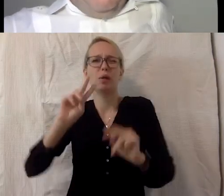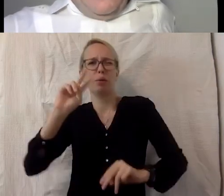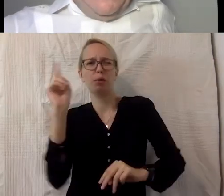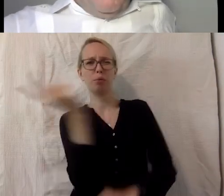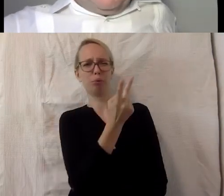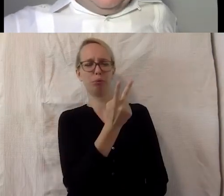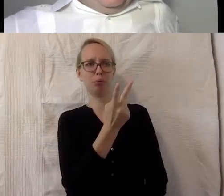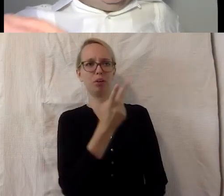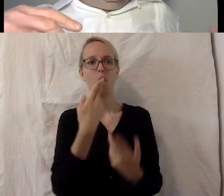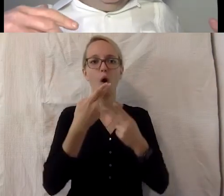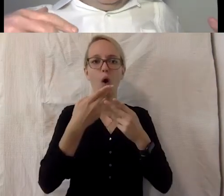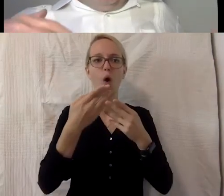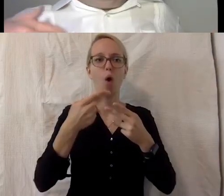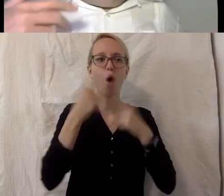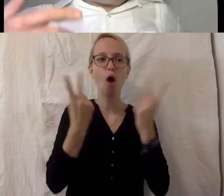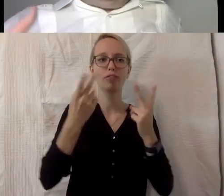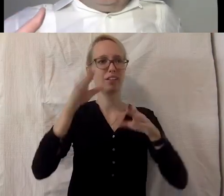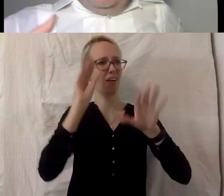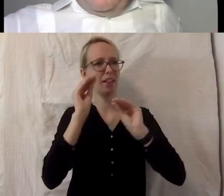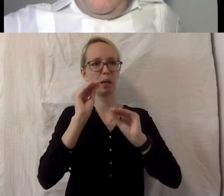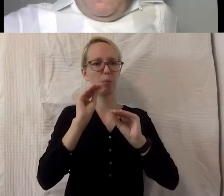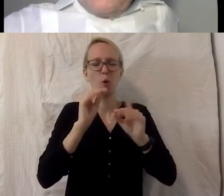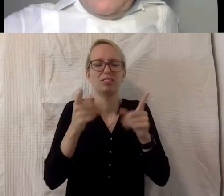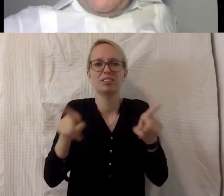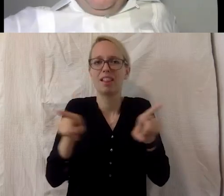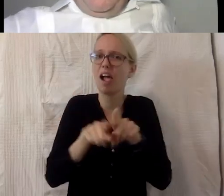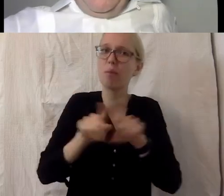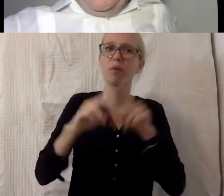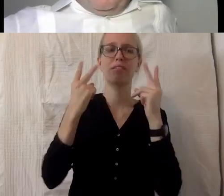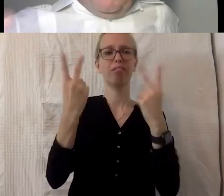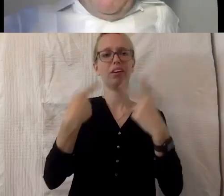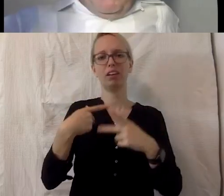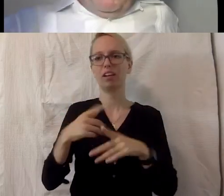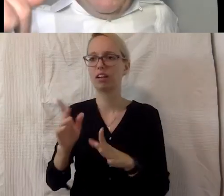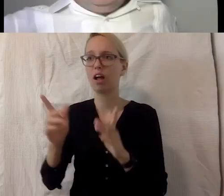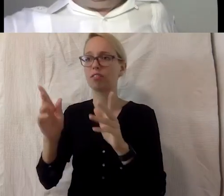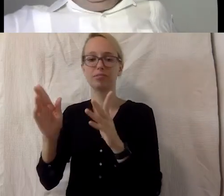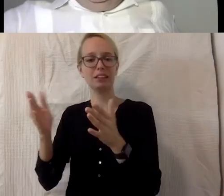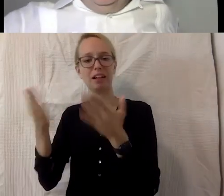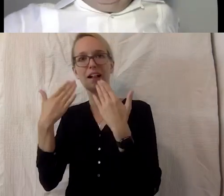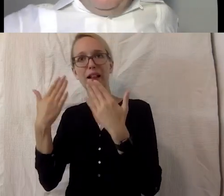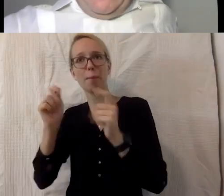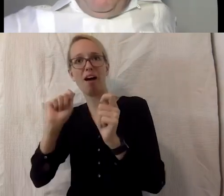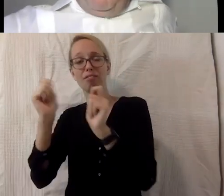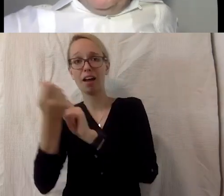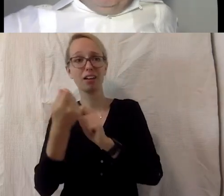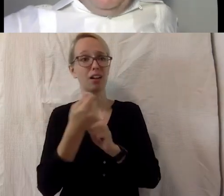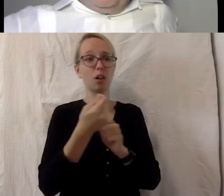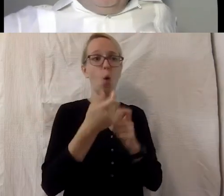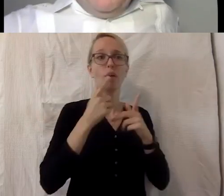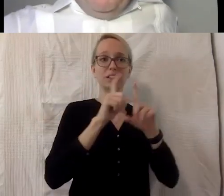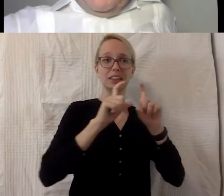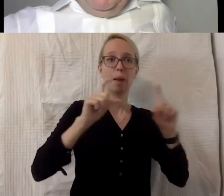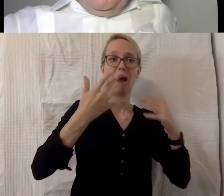der öffentlichen Wahrnehmung, ähnliche, da haben Mobilisierung jetzt von Volksmassen auch erreichen, und zwar eben Top-Down und eben auch Bottom